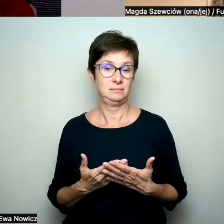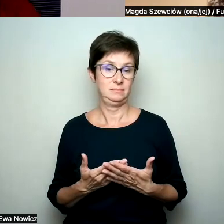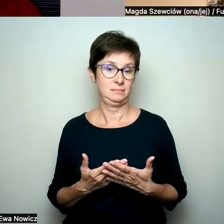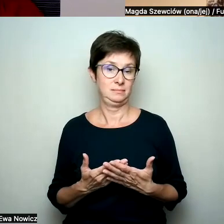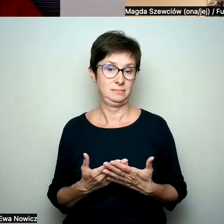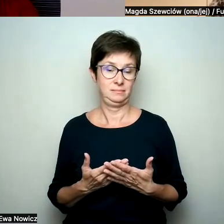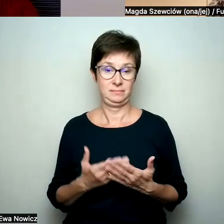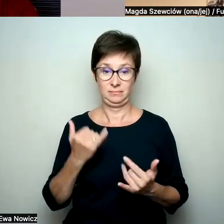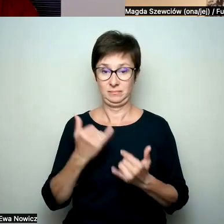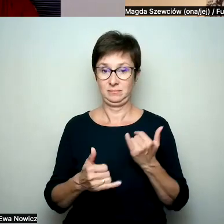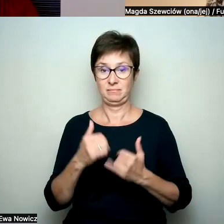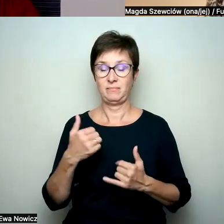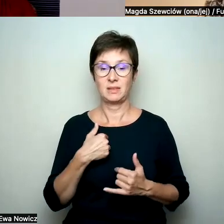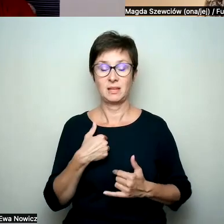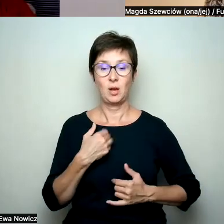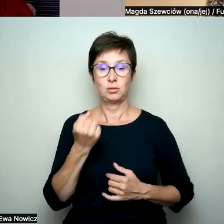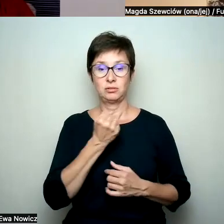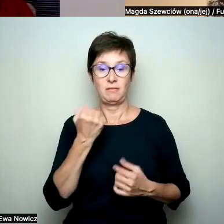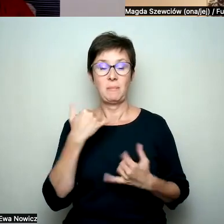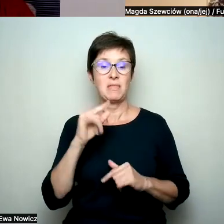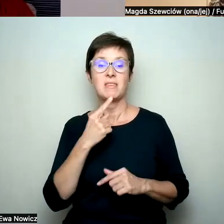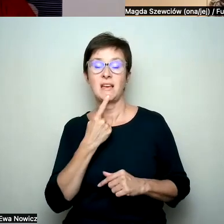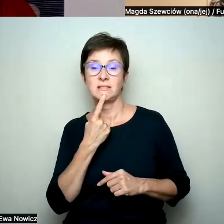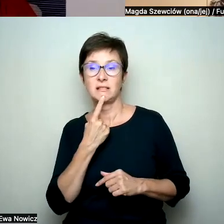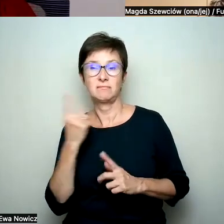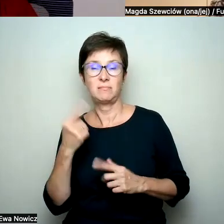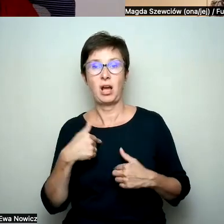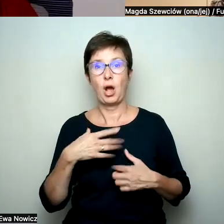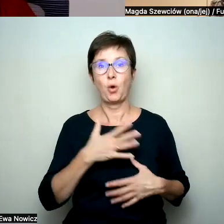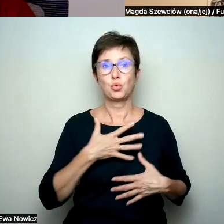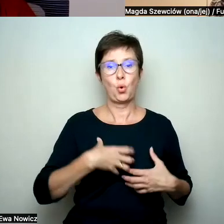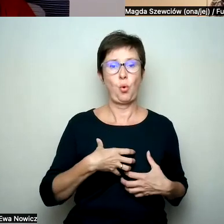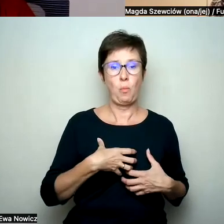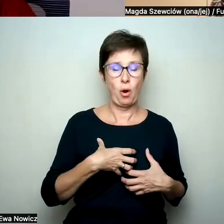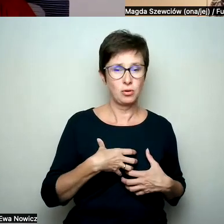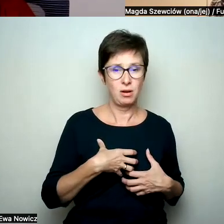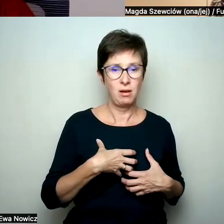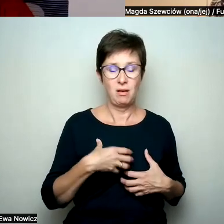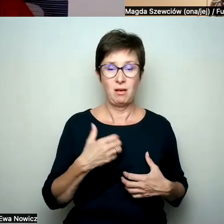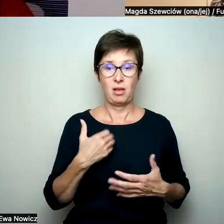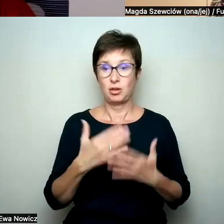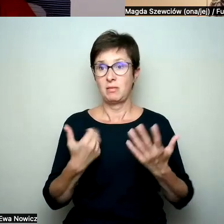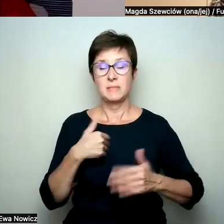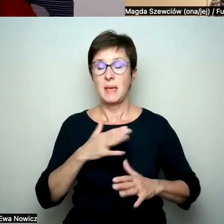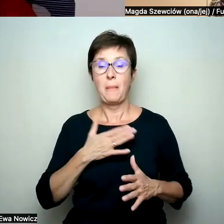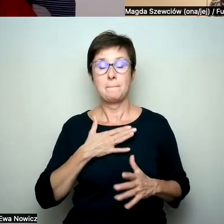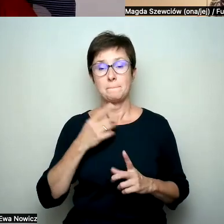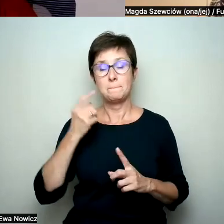posługujemy się innym językiem niż poczucia humoru, jeśli nie mamy pomysłu na